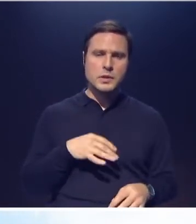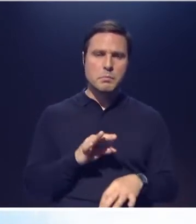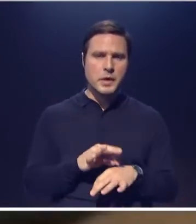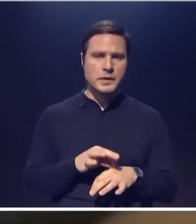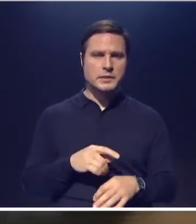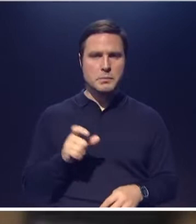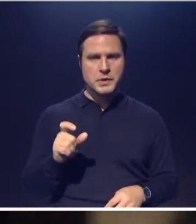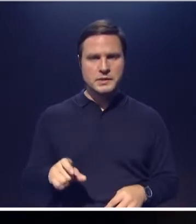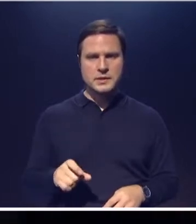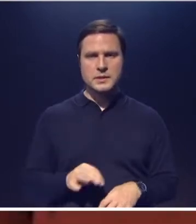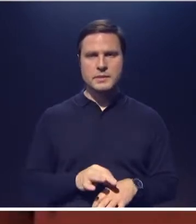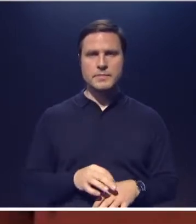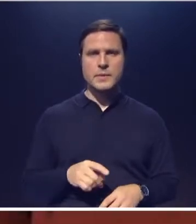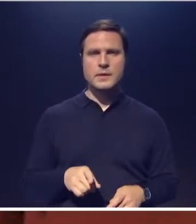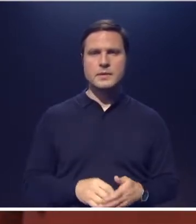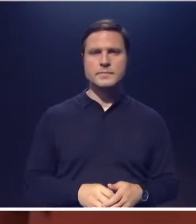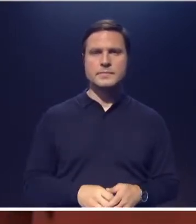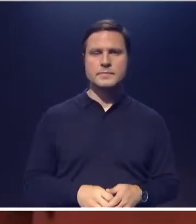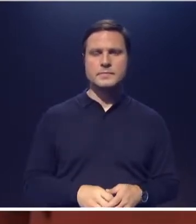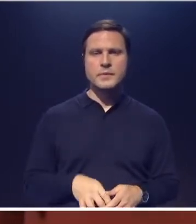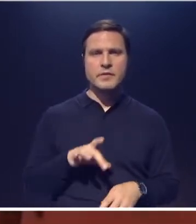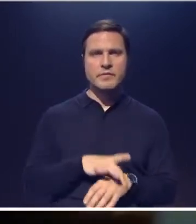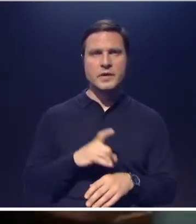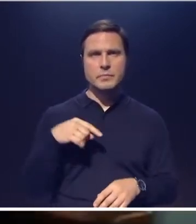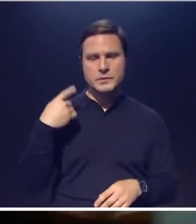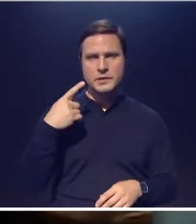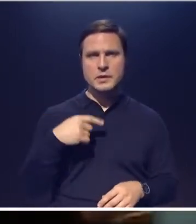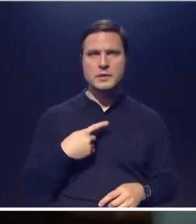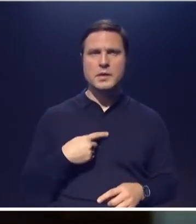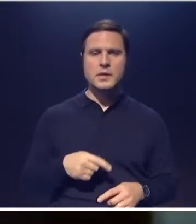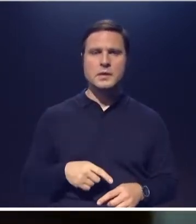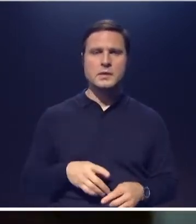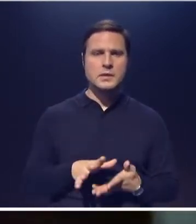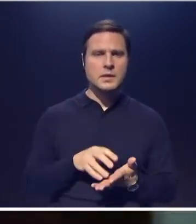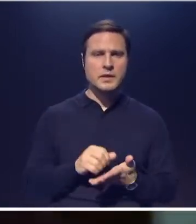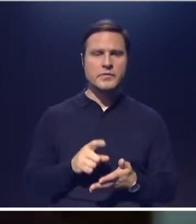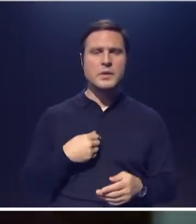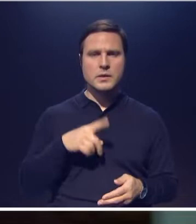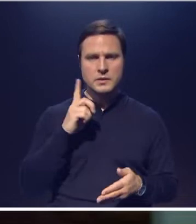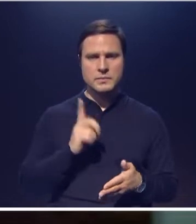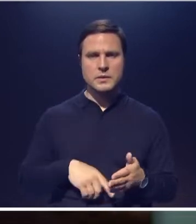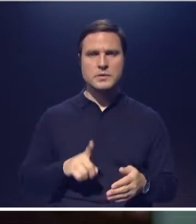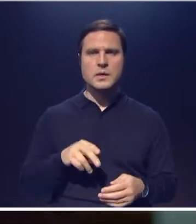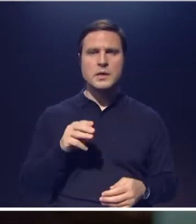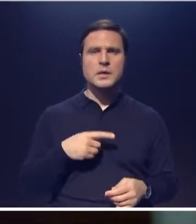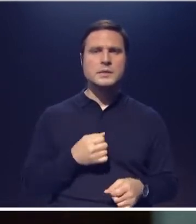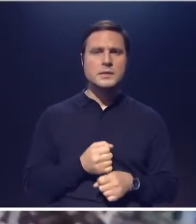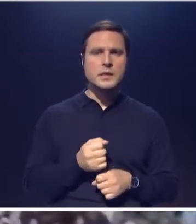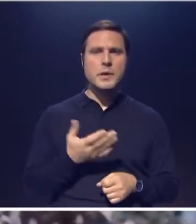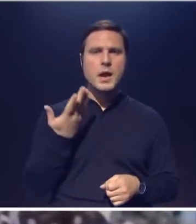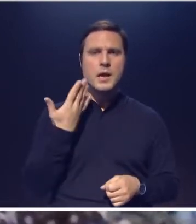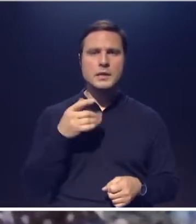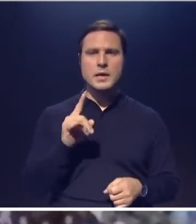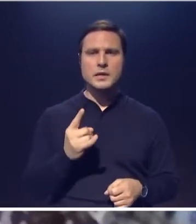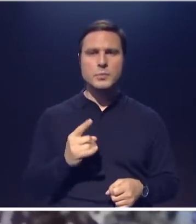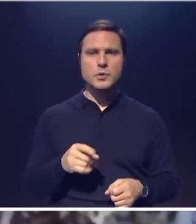пациента. Это может стать фактором формирования психологической травмы. Это я могу свидетельствовать достаточно уверенно, как травмотерапевт. Когда ребенок